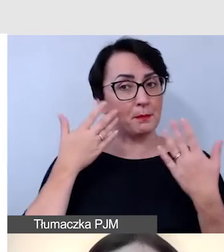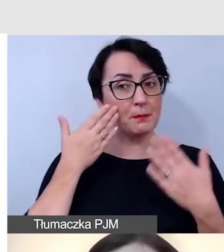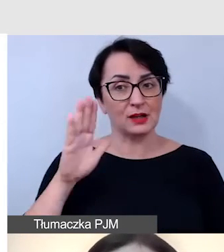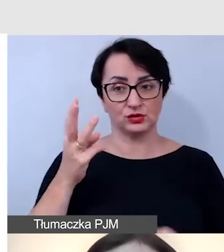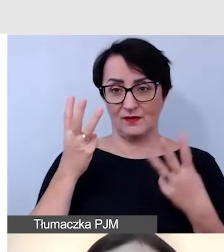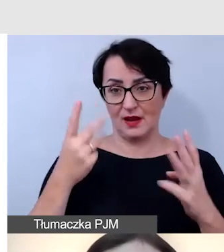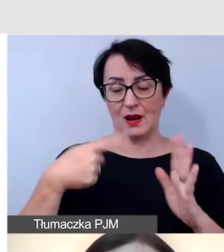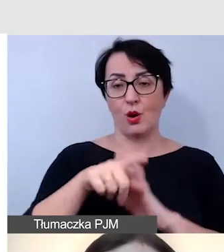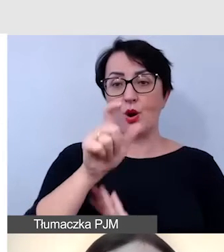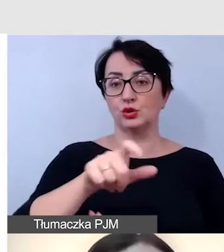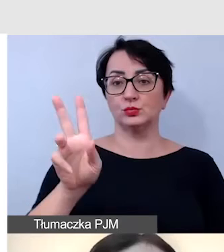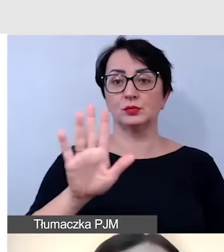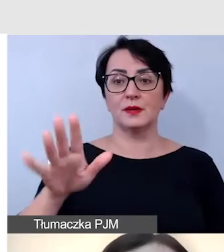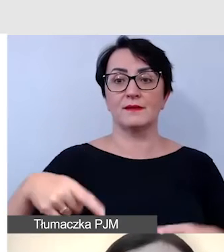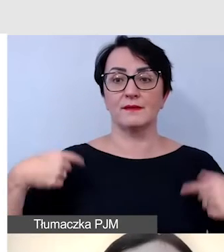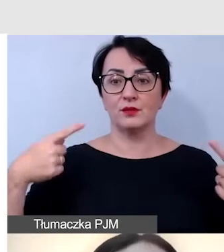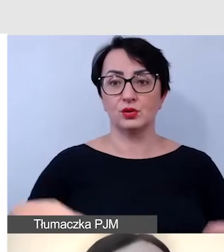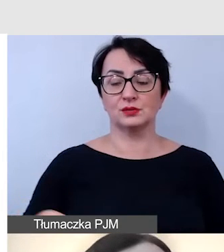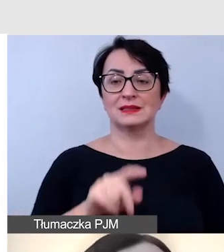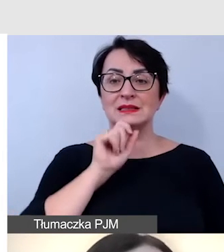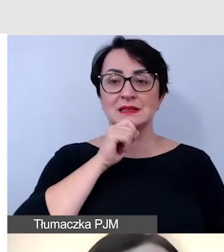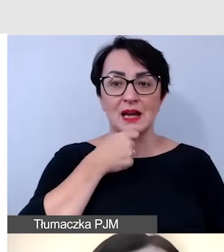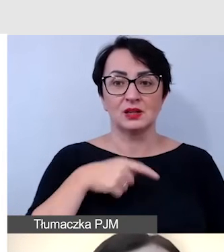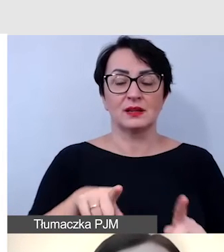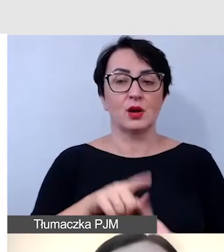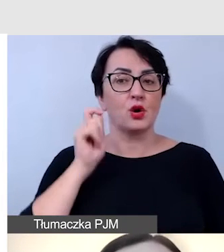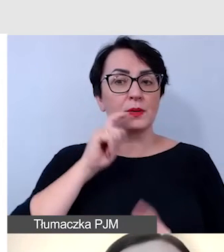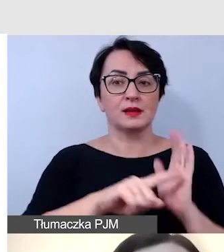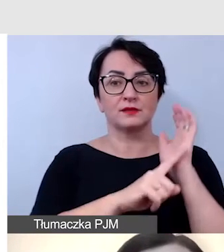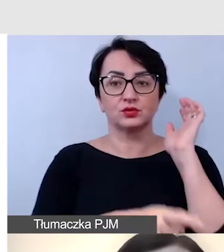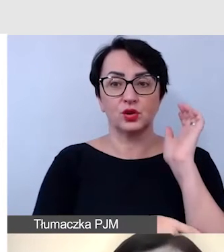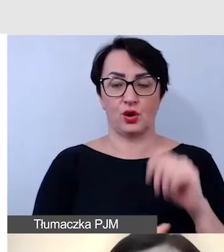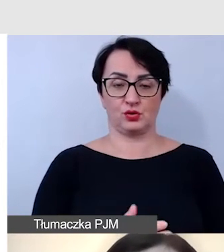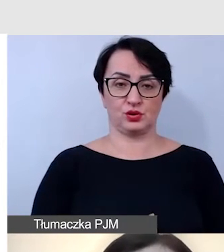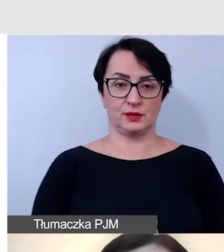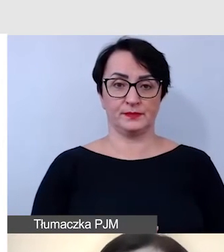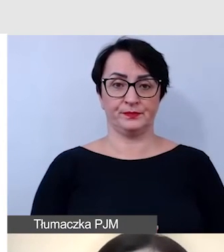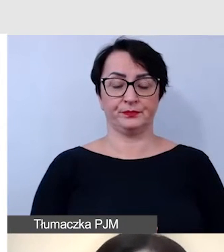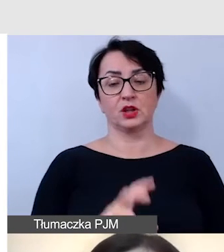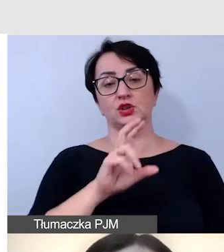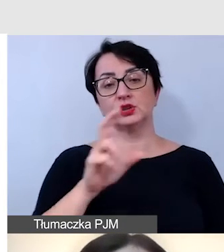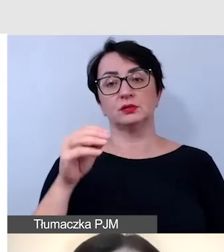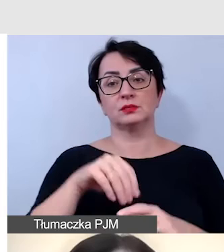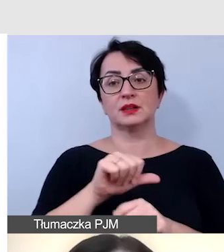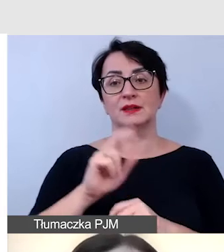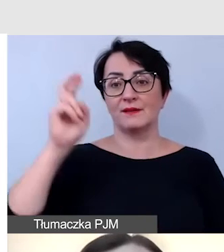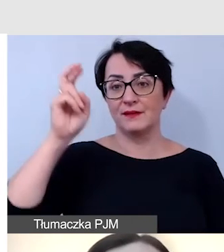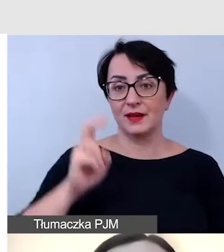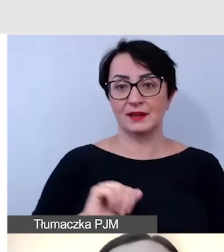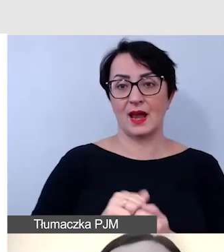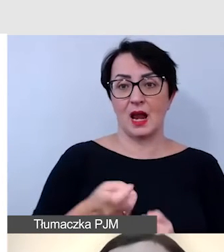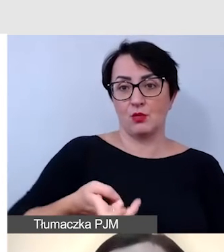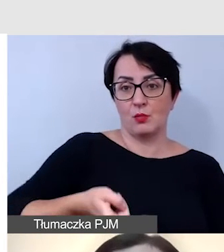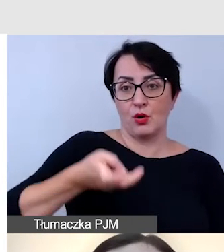osób, które poruszają się na wózku, to ważne dla seniorów, to ważne dla kobiet w ciąży. Czy w budynku są windy lub podnośniki,